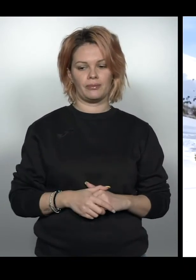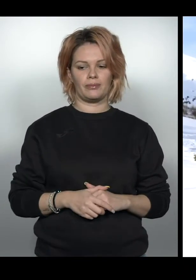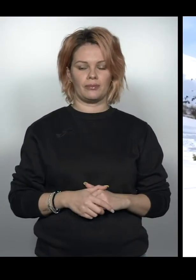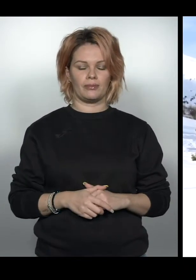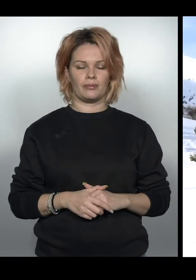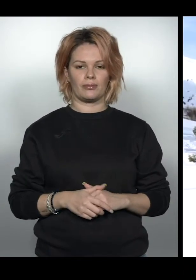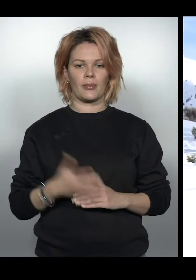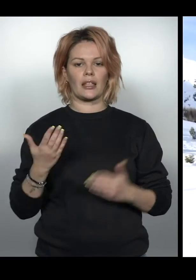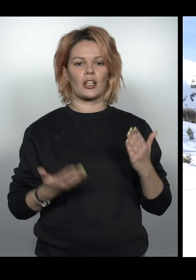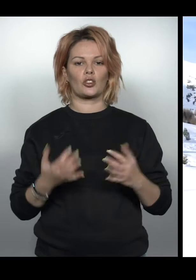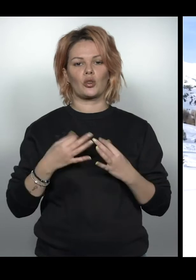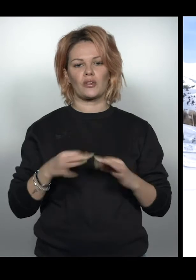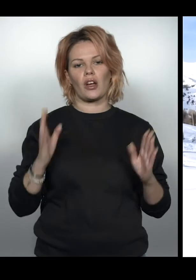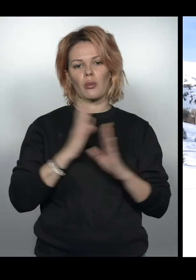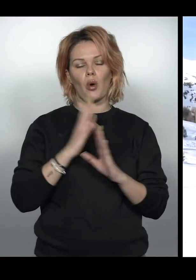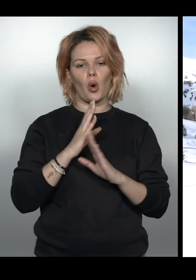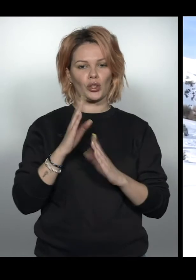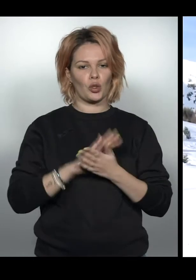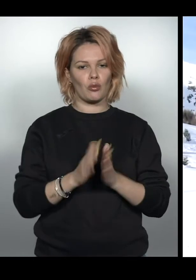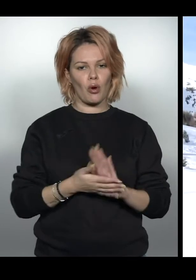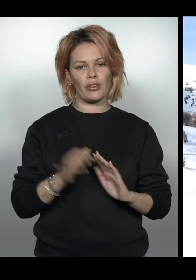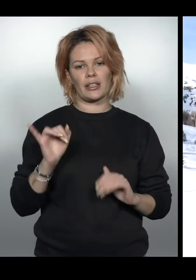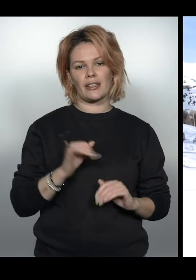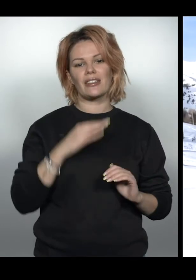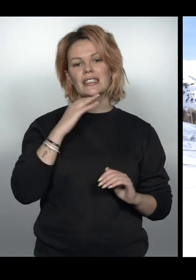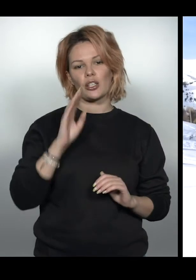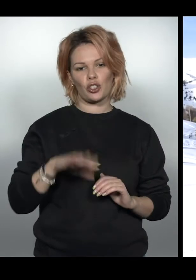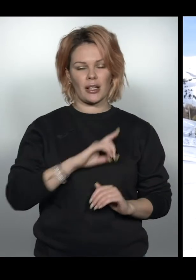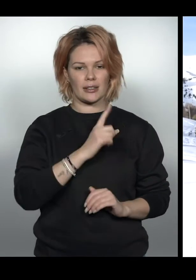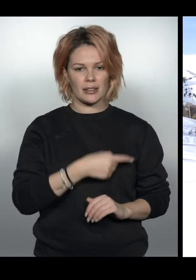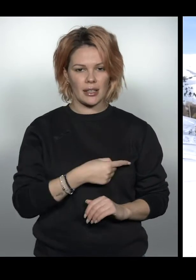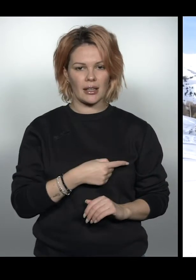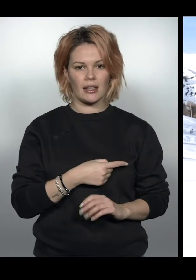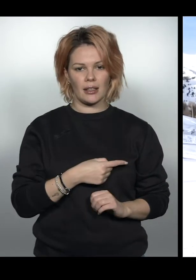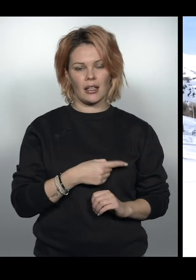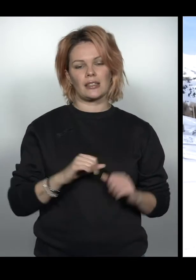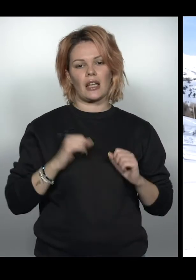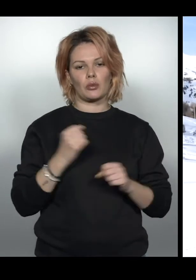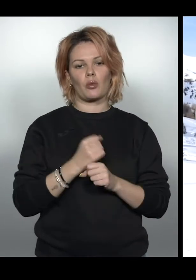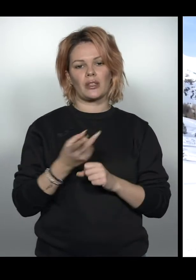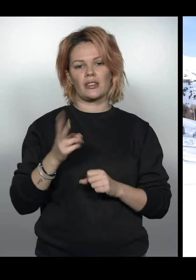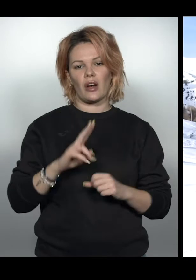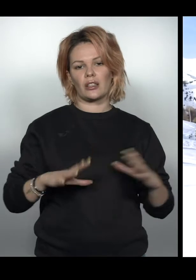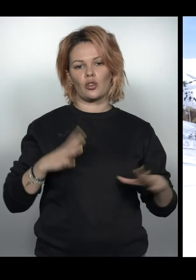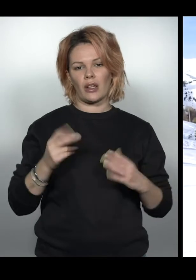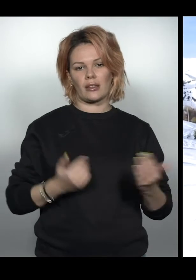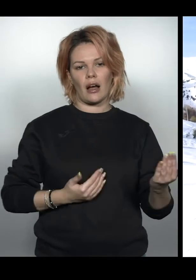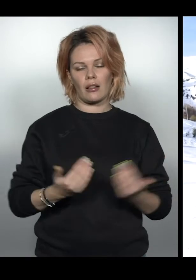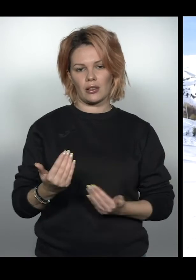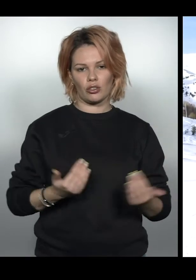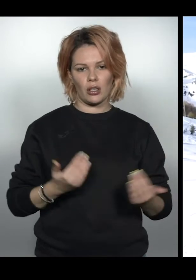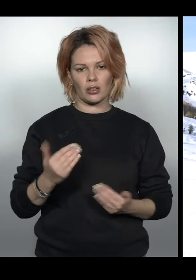Якщо дозволяє погодні умови і вистачає сил, то дістараємося робити два тренування саме на лижах,